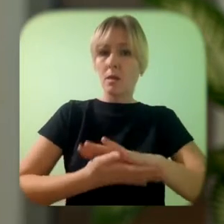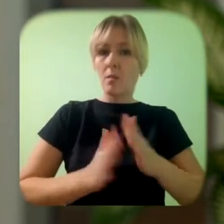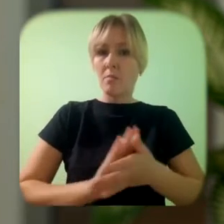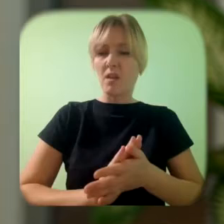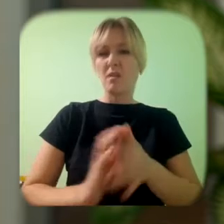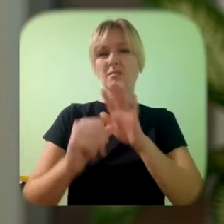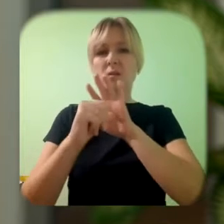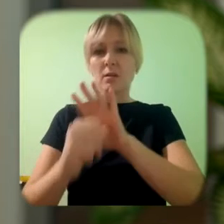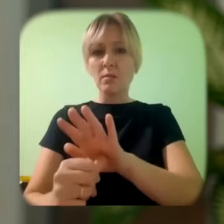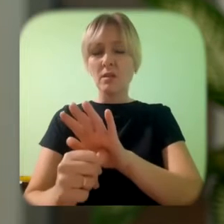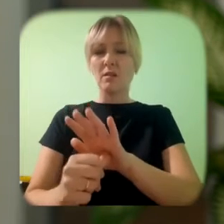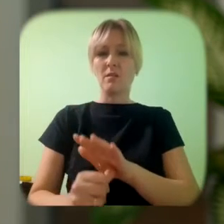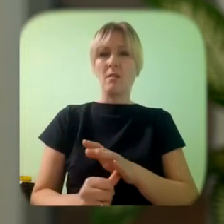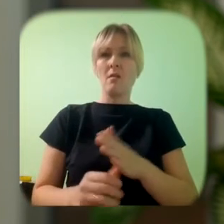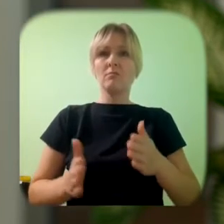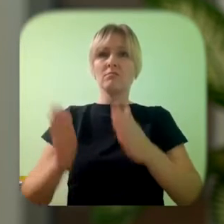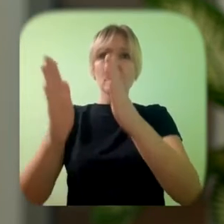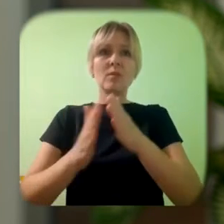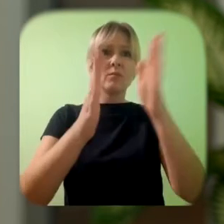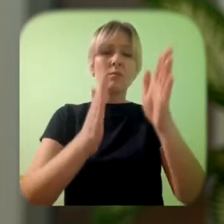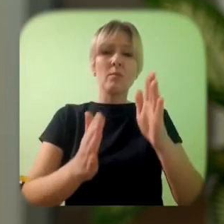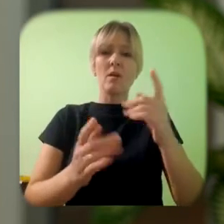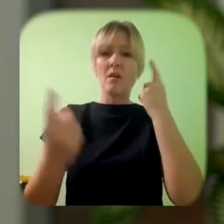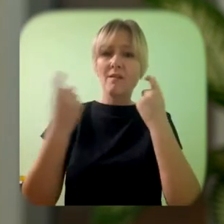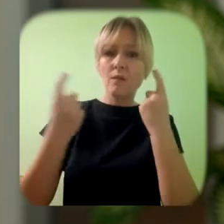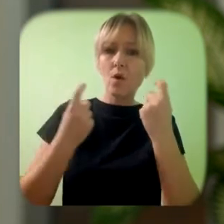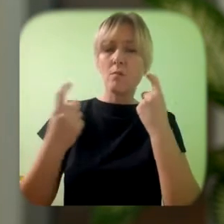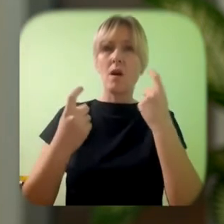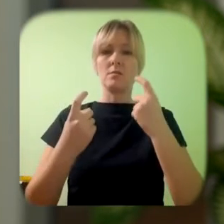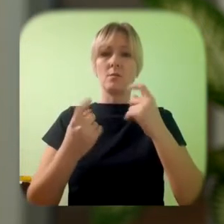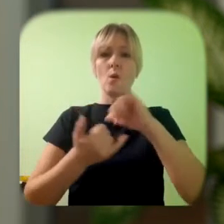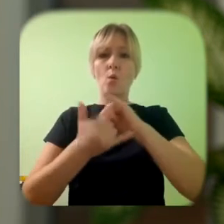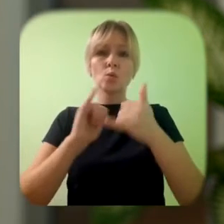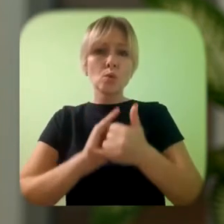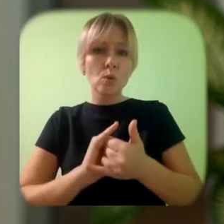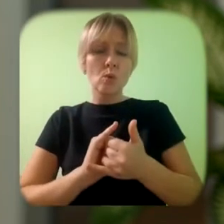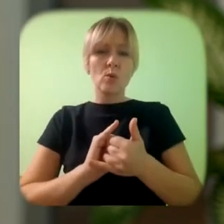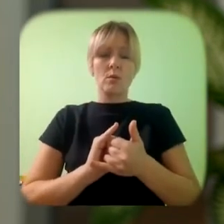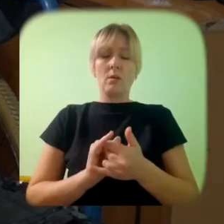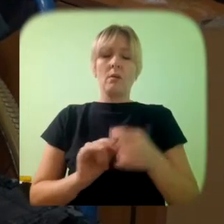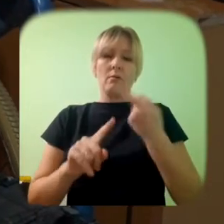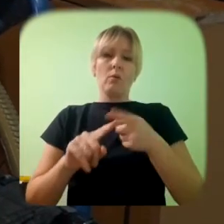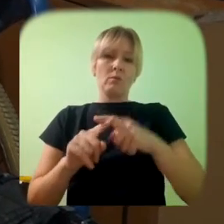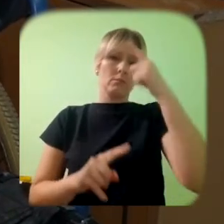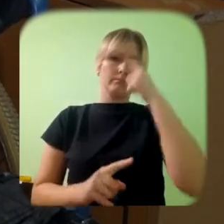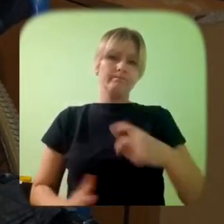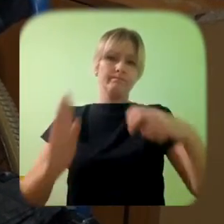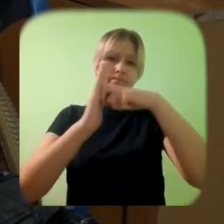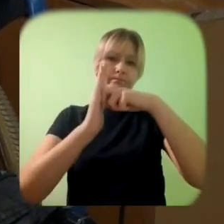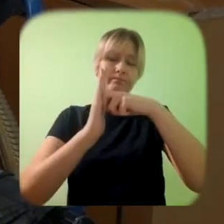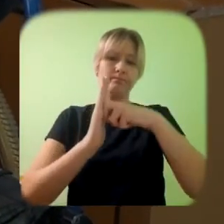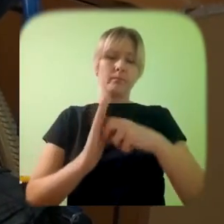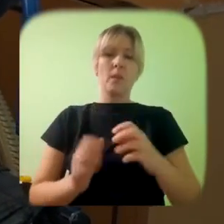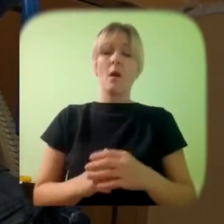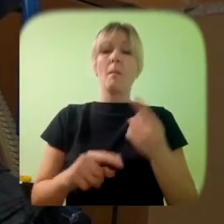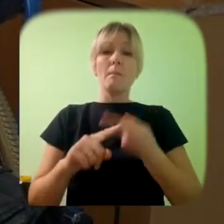mult în perioada pandemiei și vorbesc aici de discriminare, de acces limitat la servicii, la informație, vorbesc de